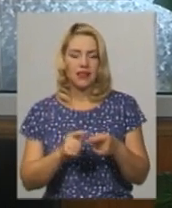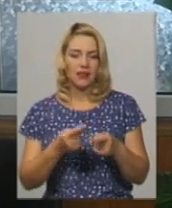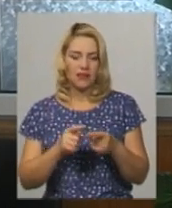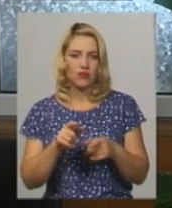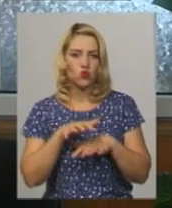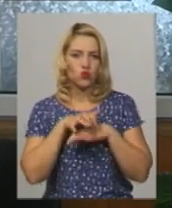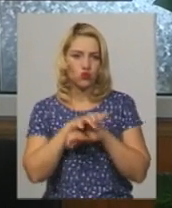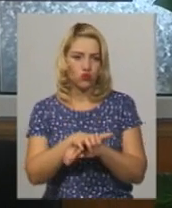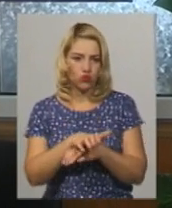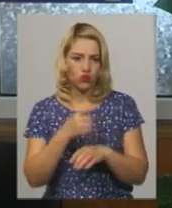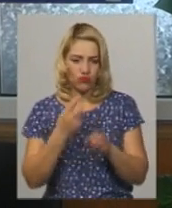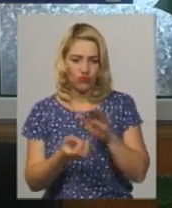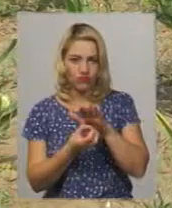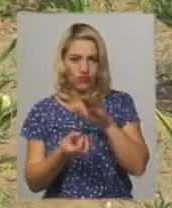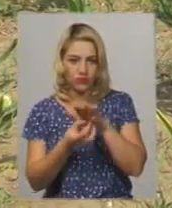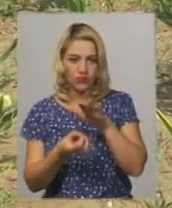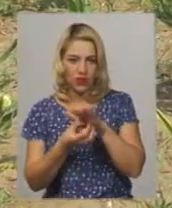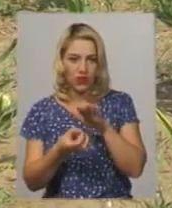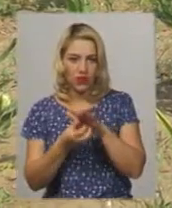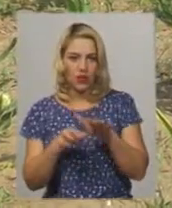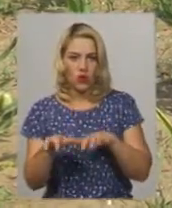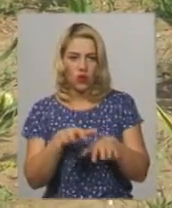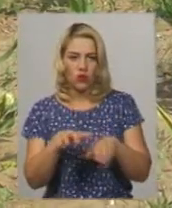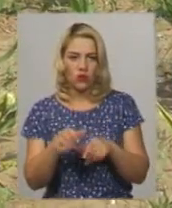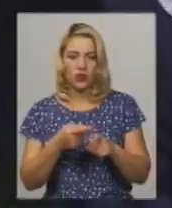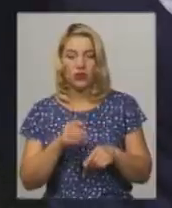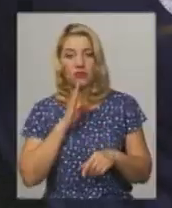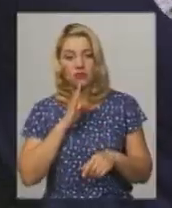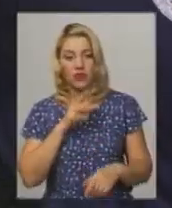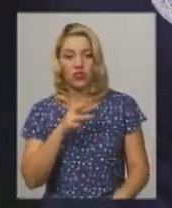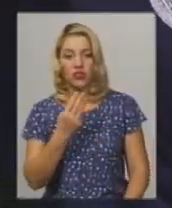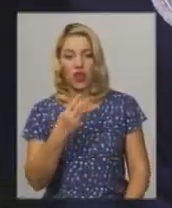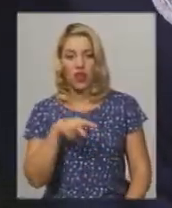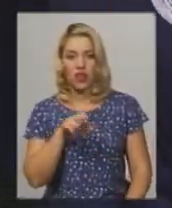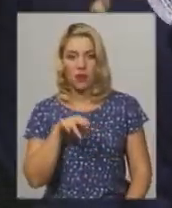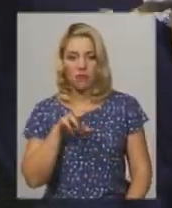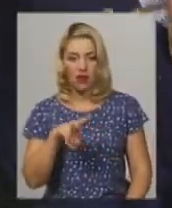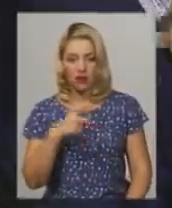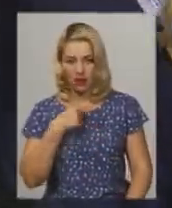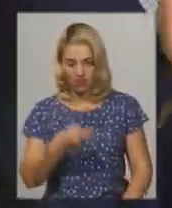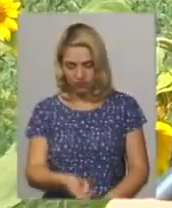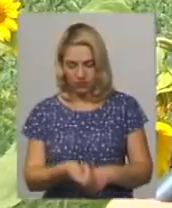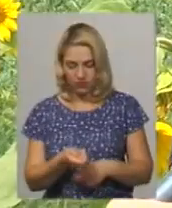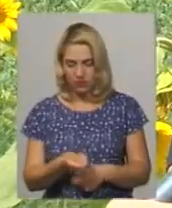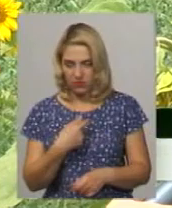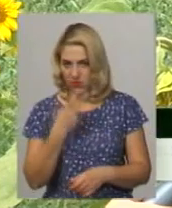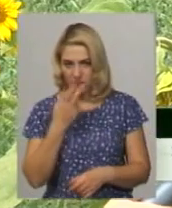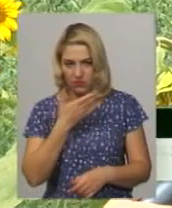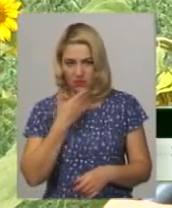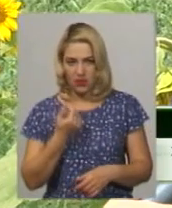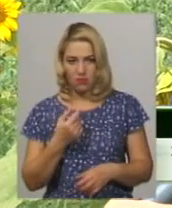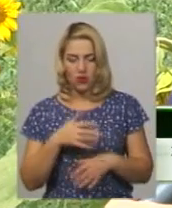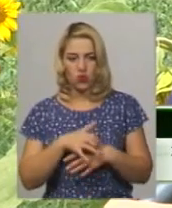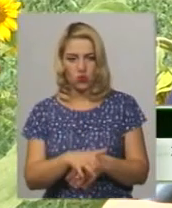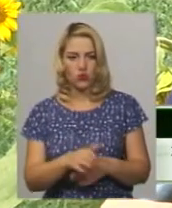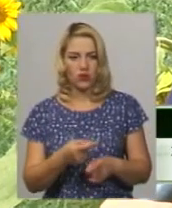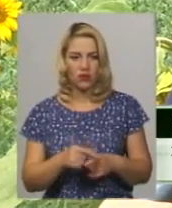кукурудзяного жука під'їла цю кукурудзу. Валентина Шлапак не погоджується. Я микала коріння, я не бачила жука. Не знаю, де він з'явився,